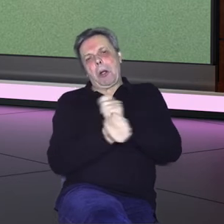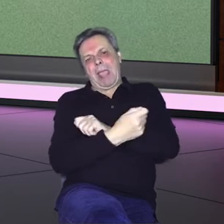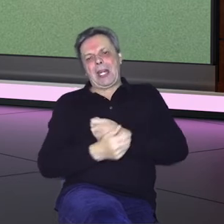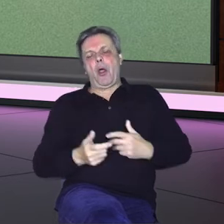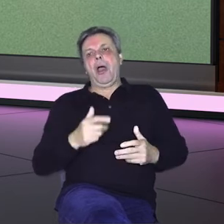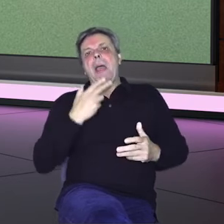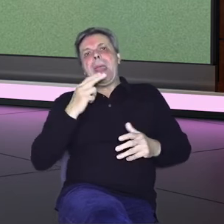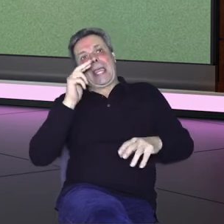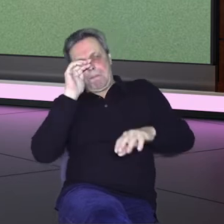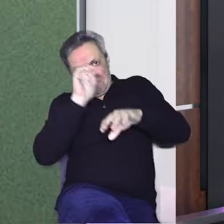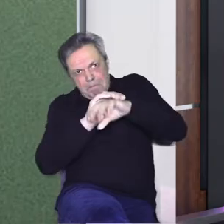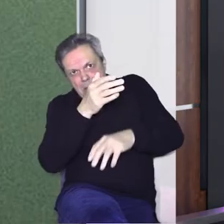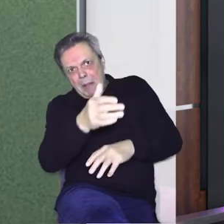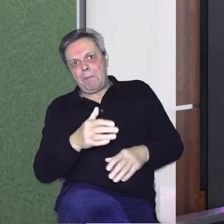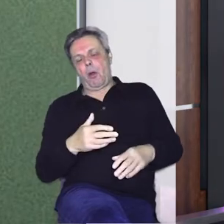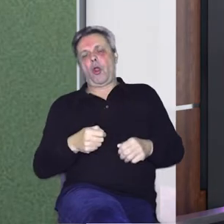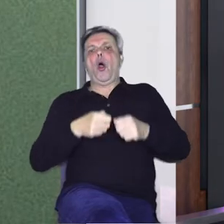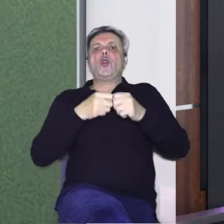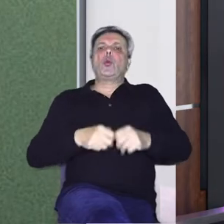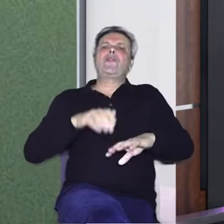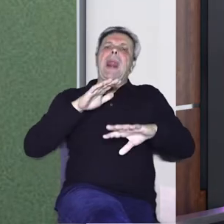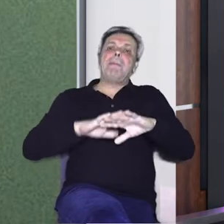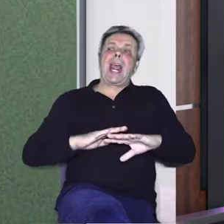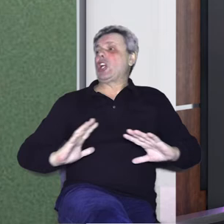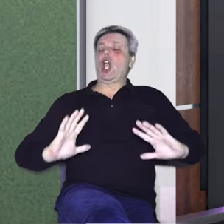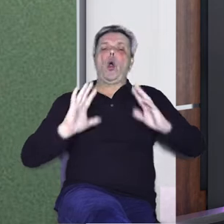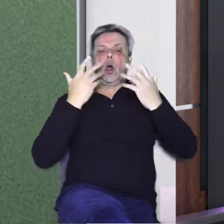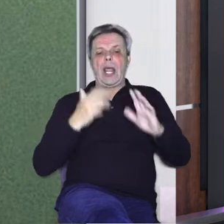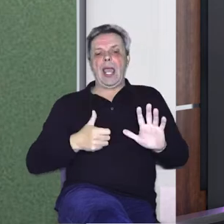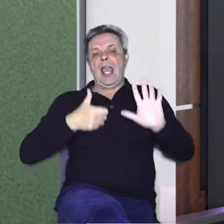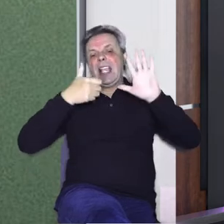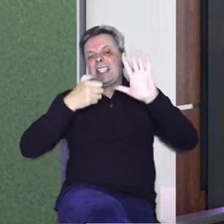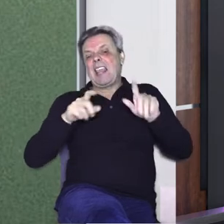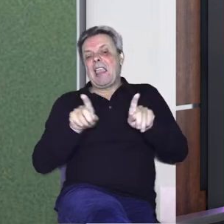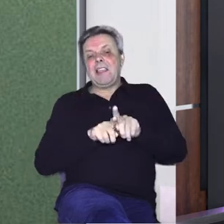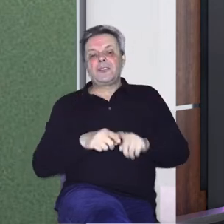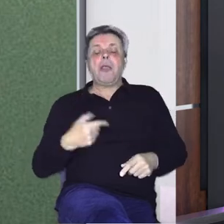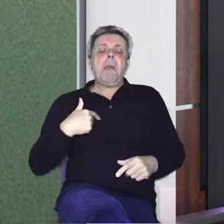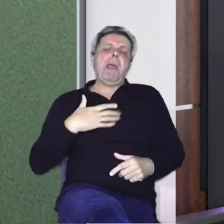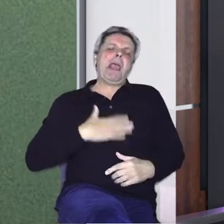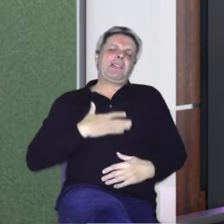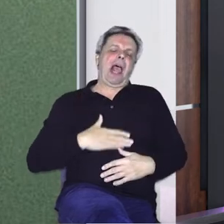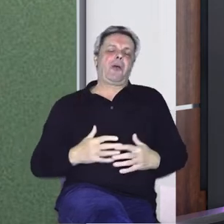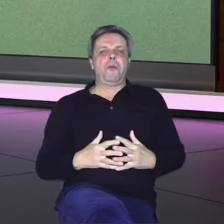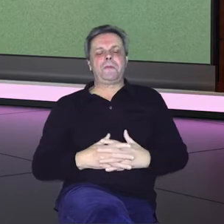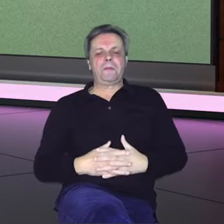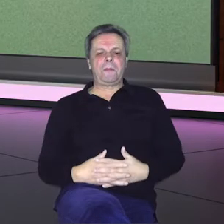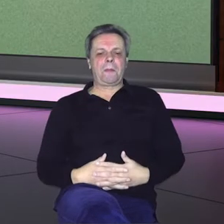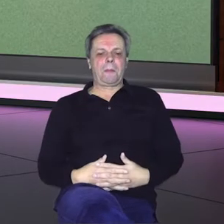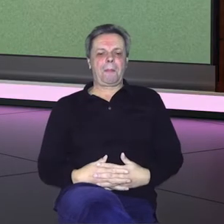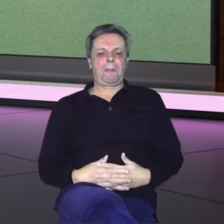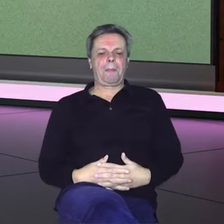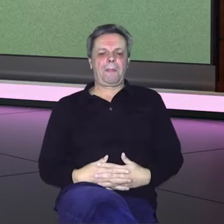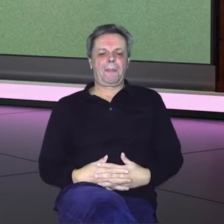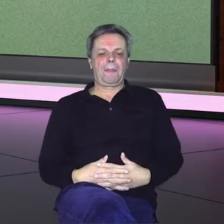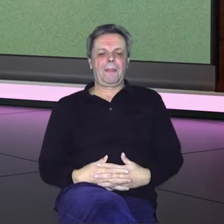neki prepoznaj, neki te zaprate, društvene mreže što ja kažem gore, naravno slike isto. I drago mi je zbog toga. U svakom